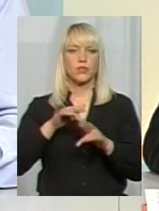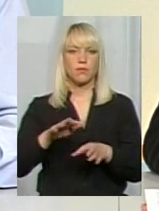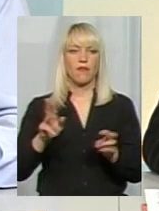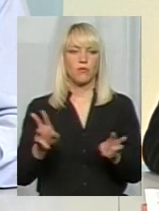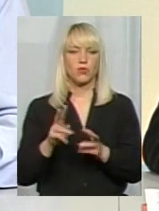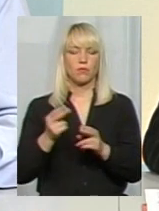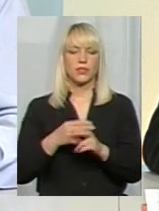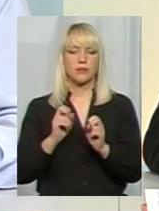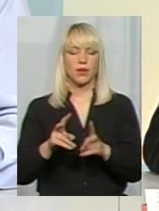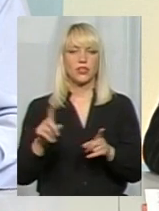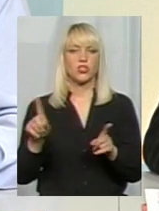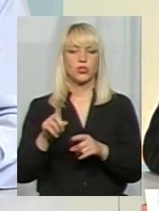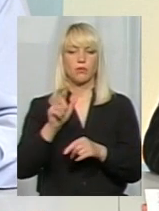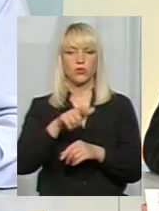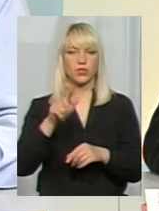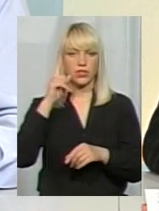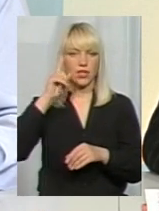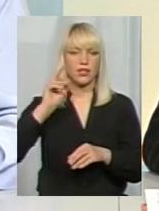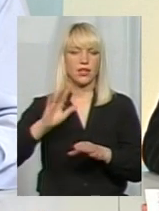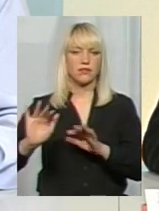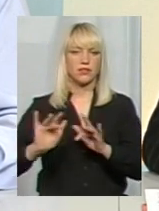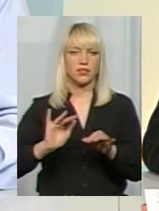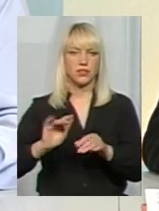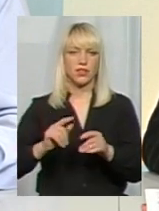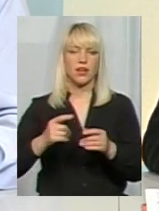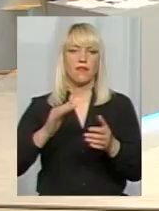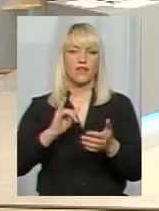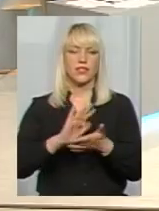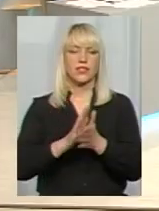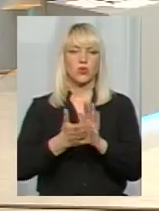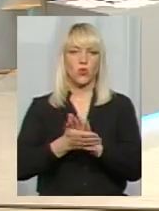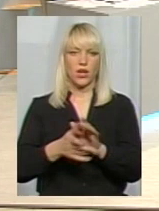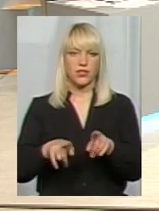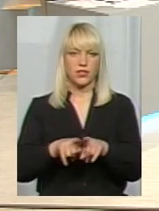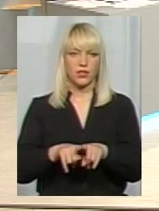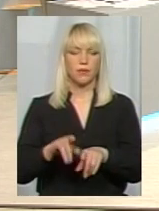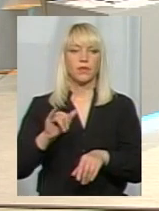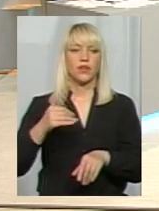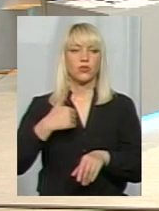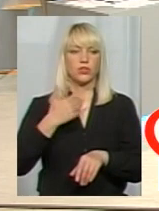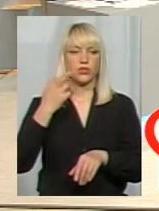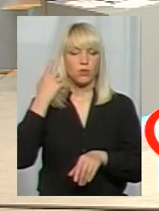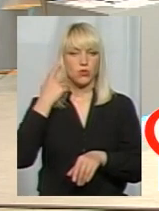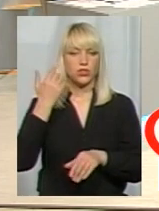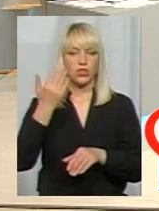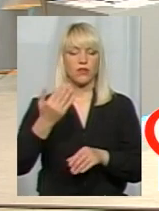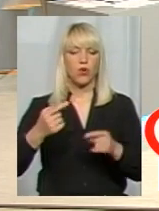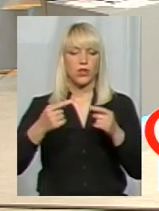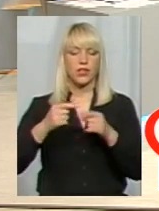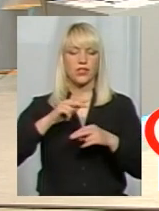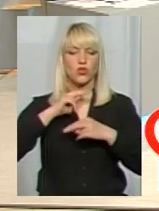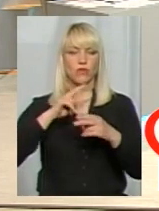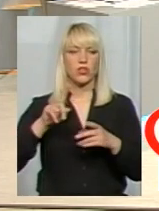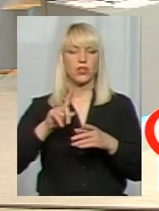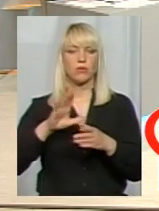як діяти в тій чи іншій ситуації. Пане Ігорю, і хотілося б все ж таки від вас почути теж конкретні зауваження, от з приводу